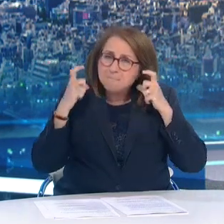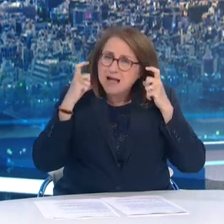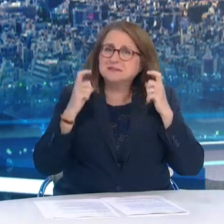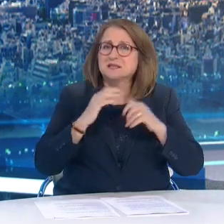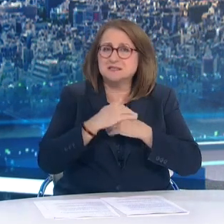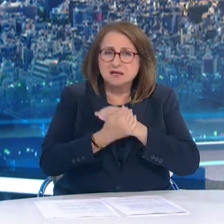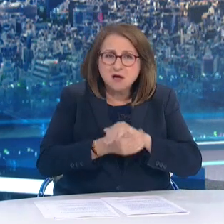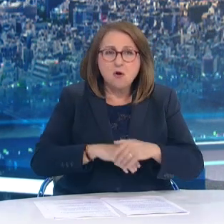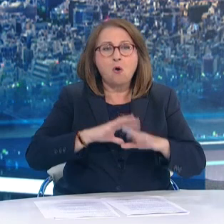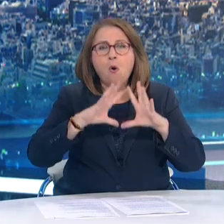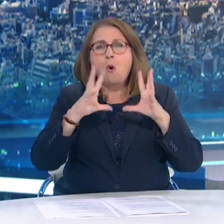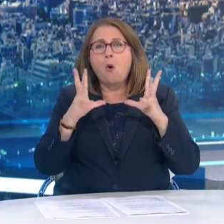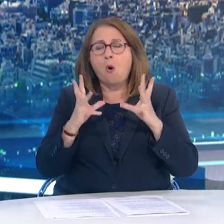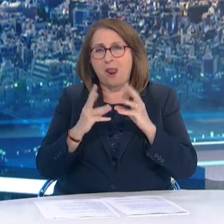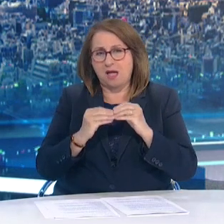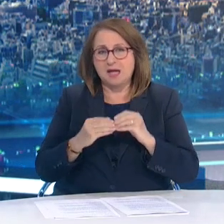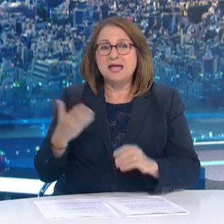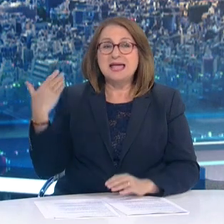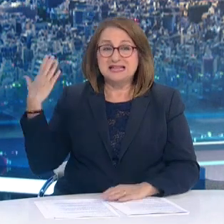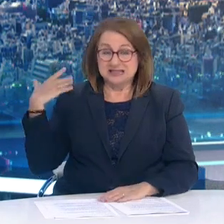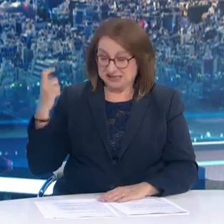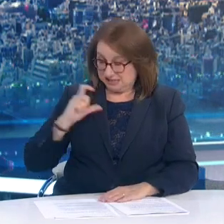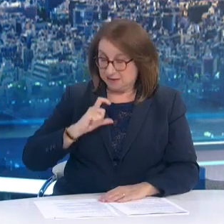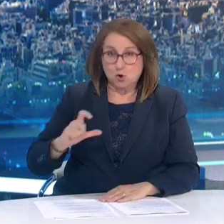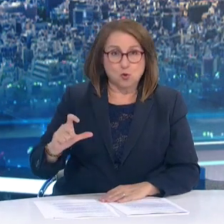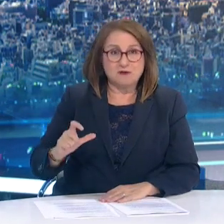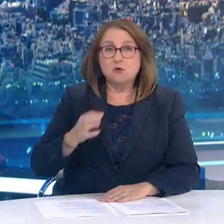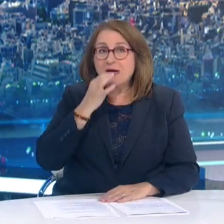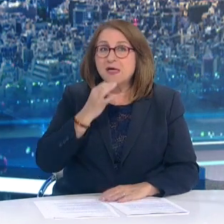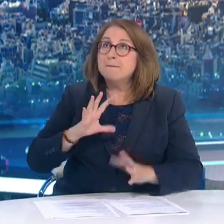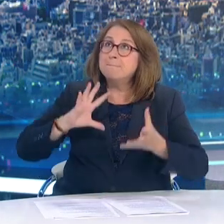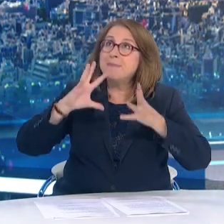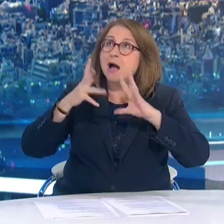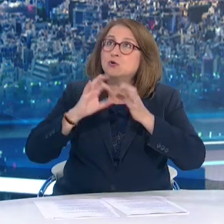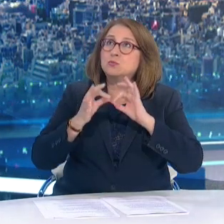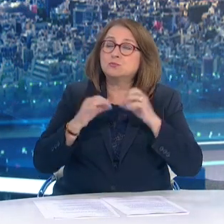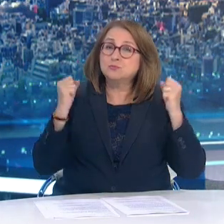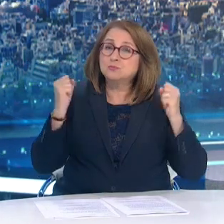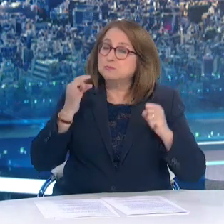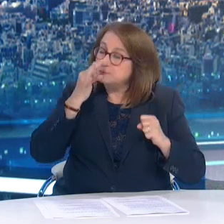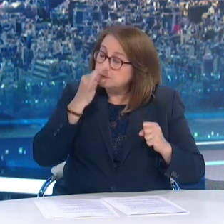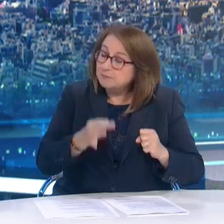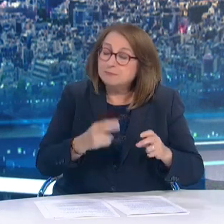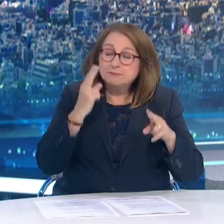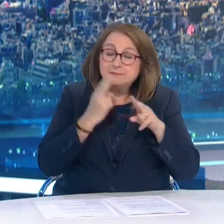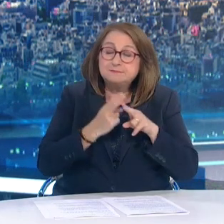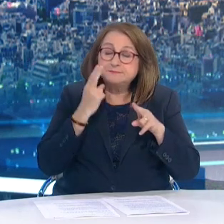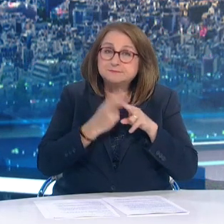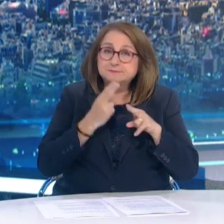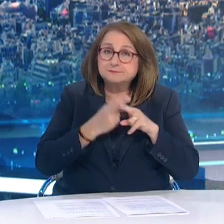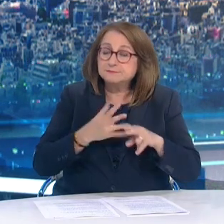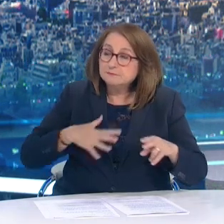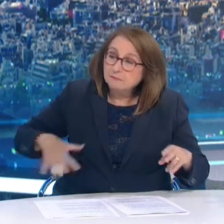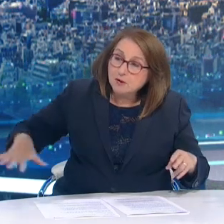όσο και το ECDC μόλις την προηγούμενη εβδομάδα τόνισαν τη σημασία της αυστηρής τέρησης των μέτρων ατομικής προστασίας από όλους,